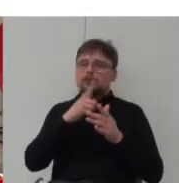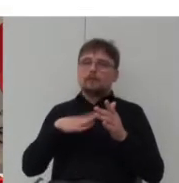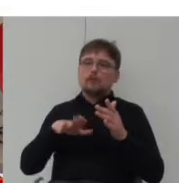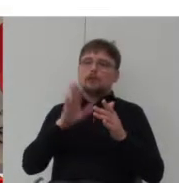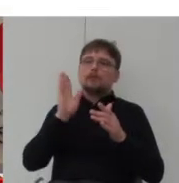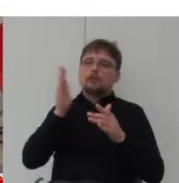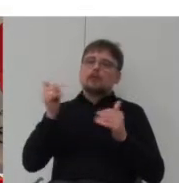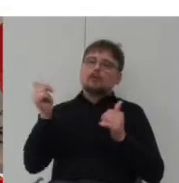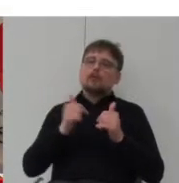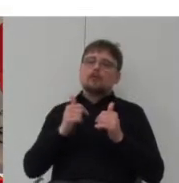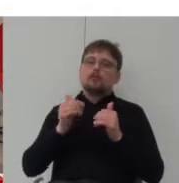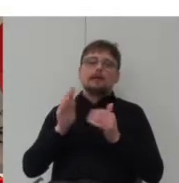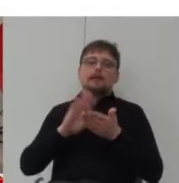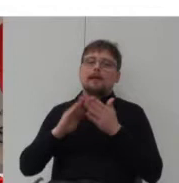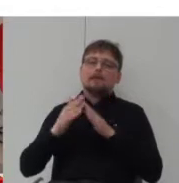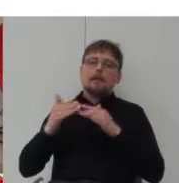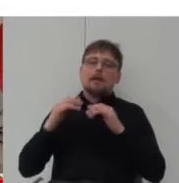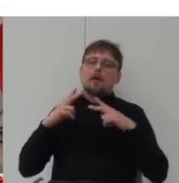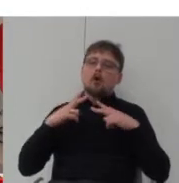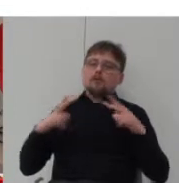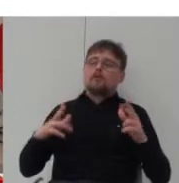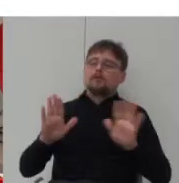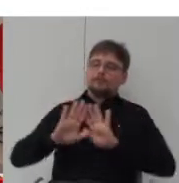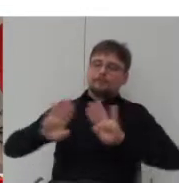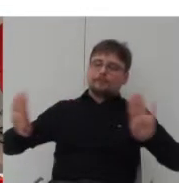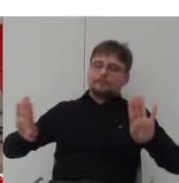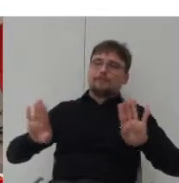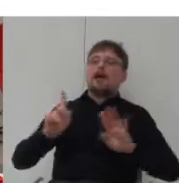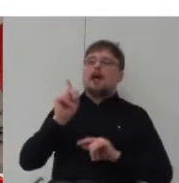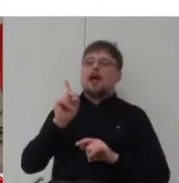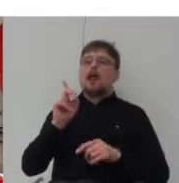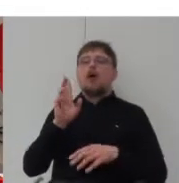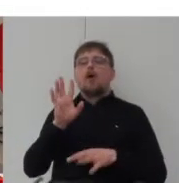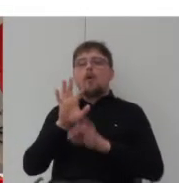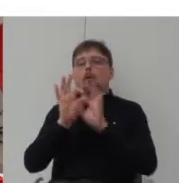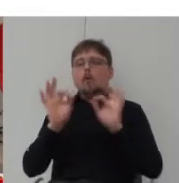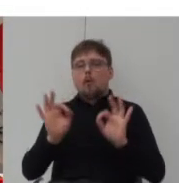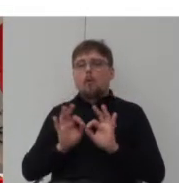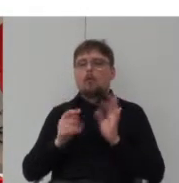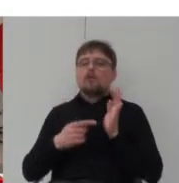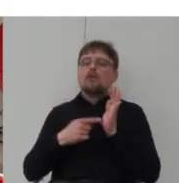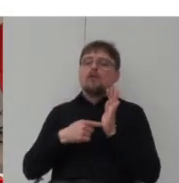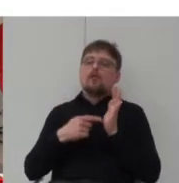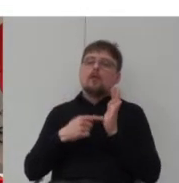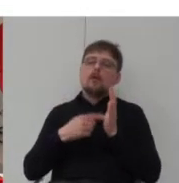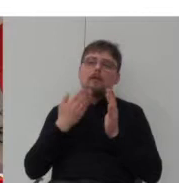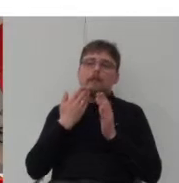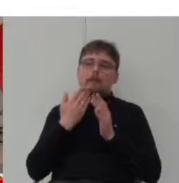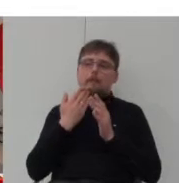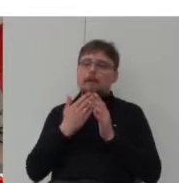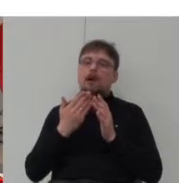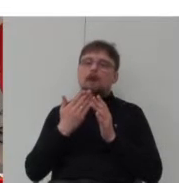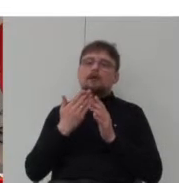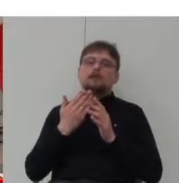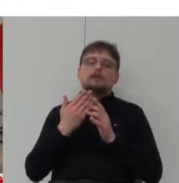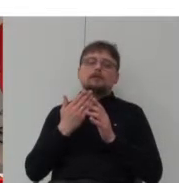później od siebie odpocząć ale wiąże się to zazwyczaj z bardzo twórczym podejściem do